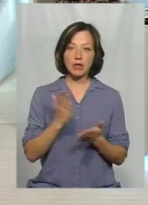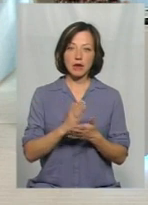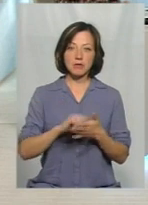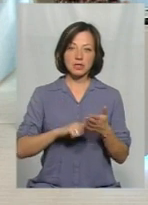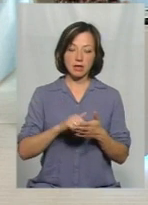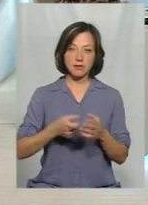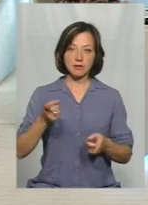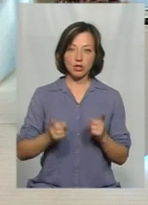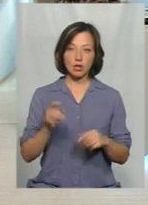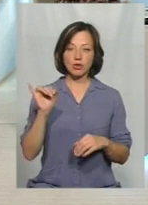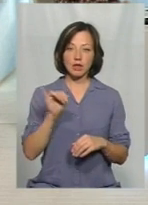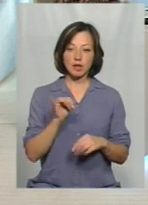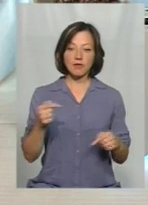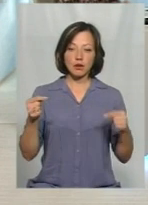звичайно.